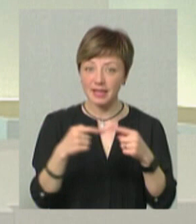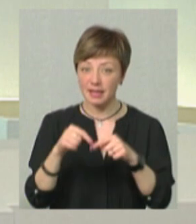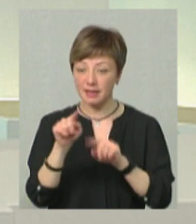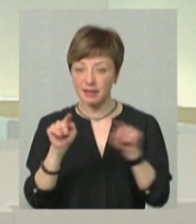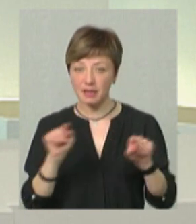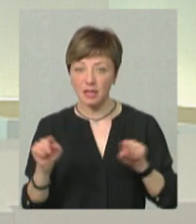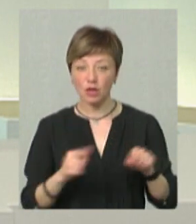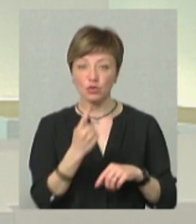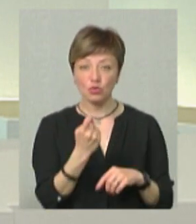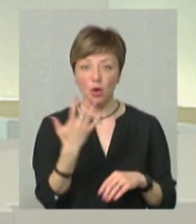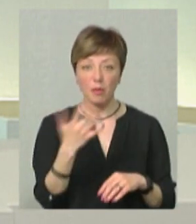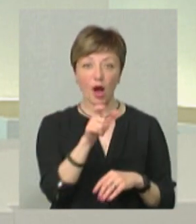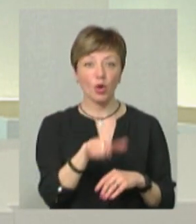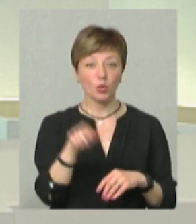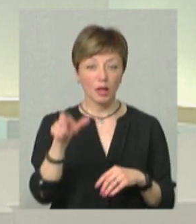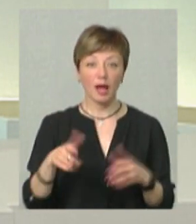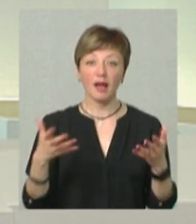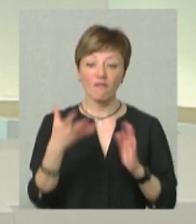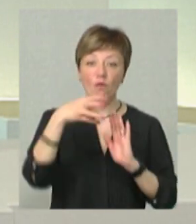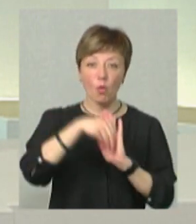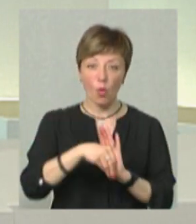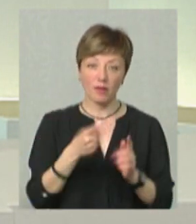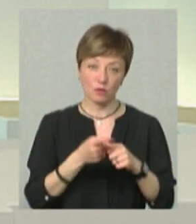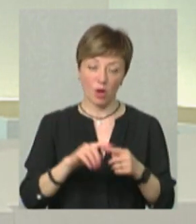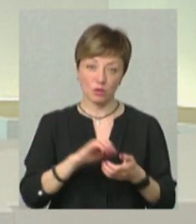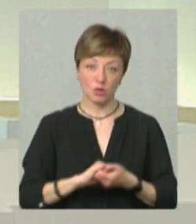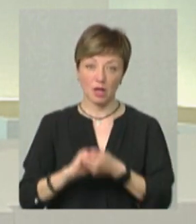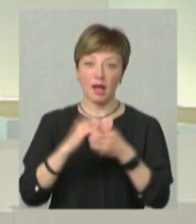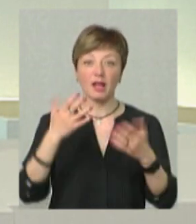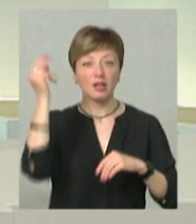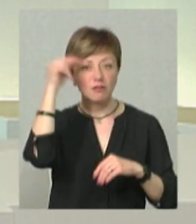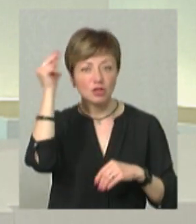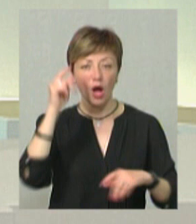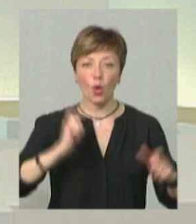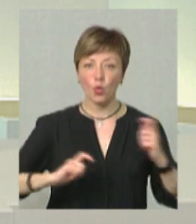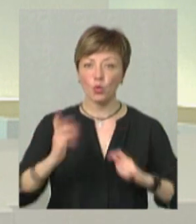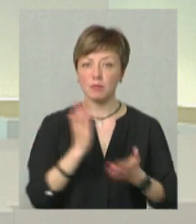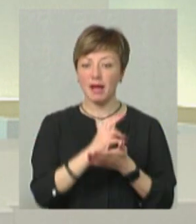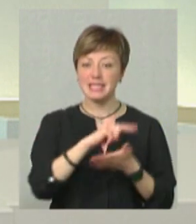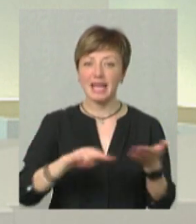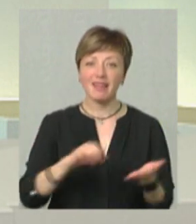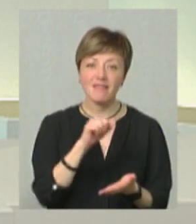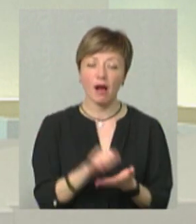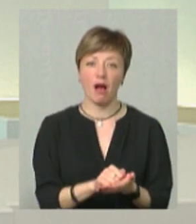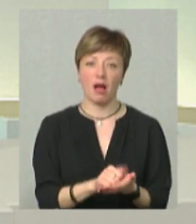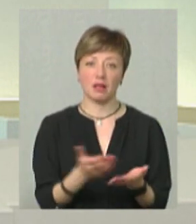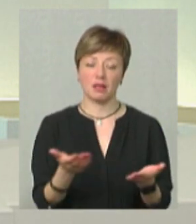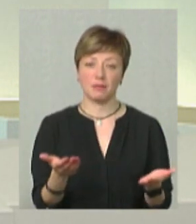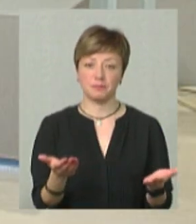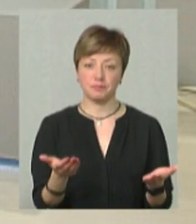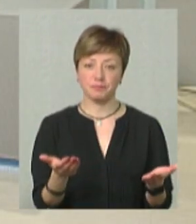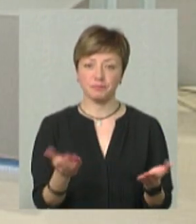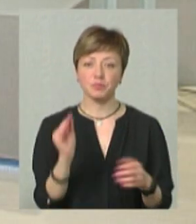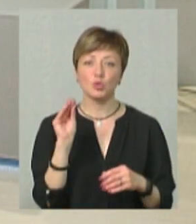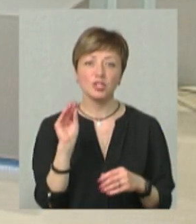відділенні є 105 людей, які входять в цю асоціацію, які навчаються, проходять курси, мають сертифікат, навіть таке